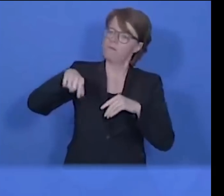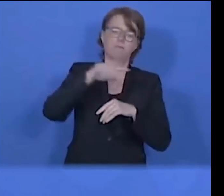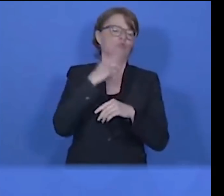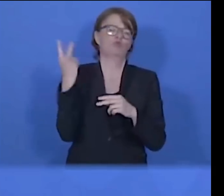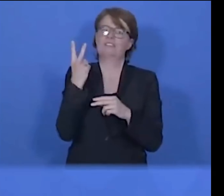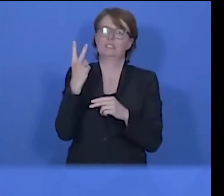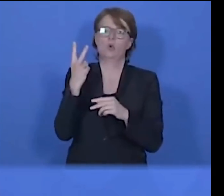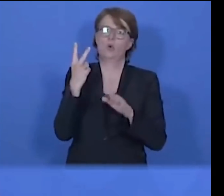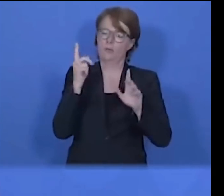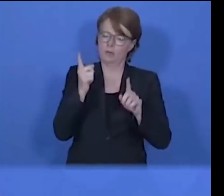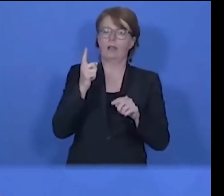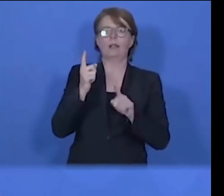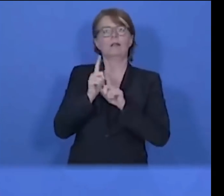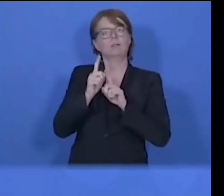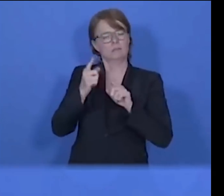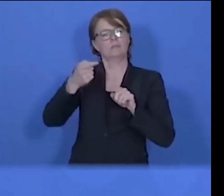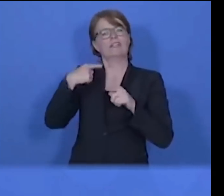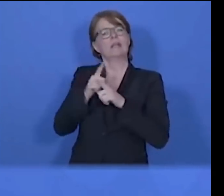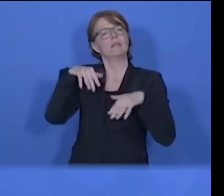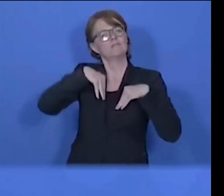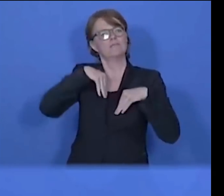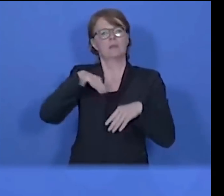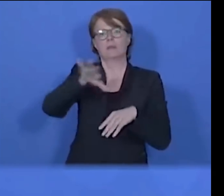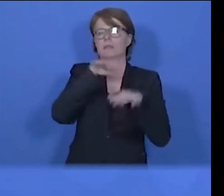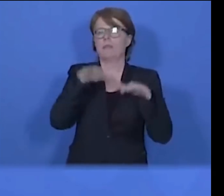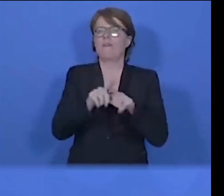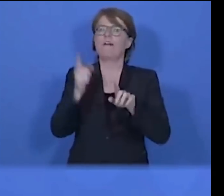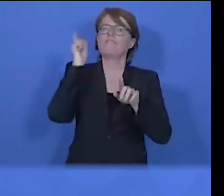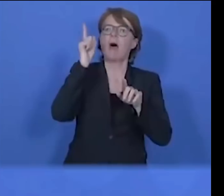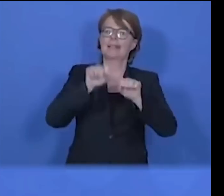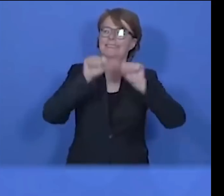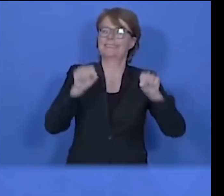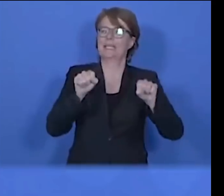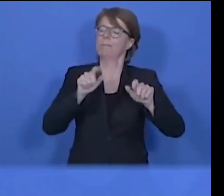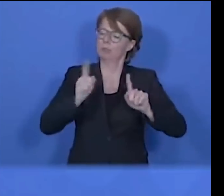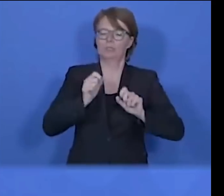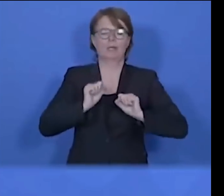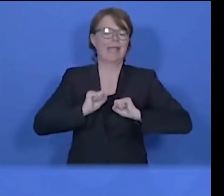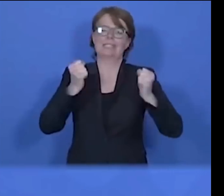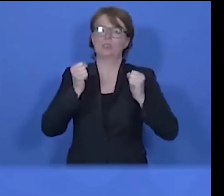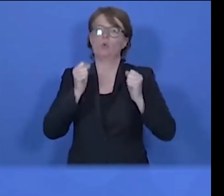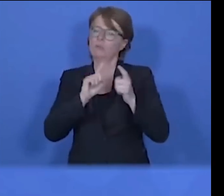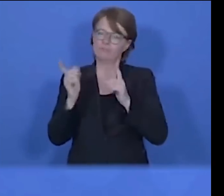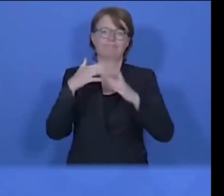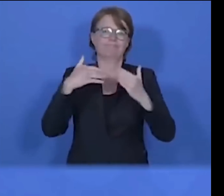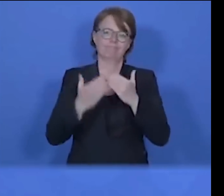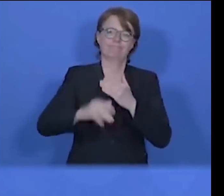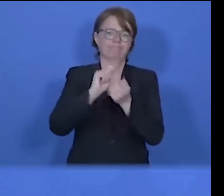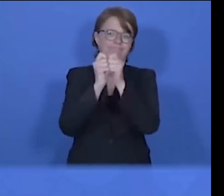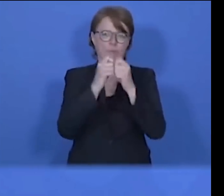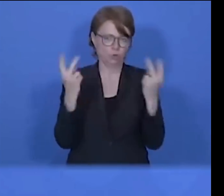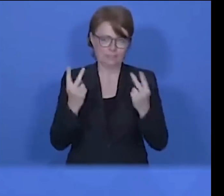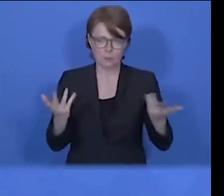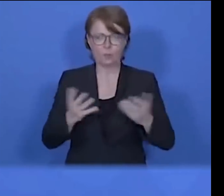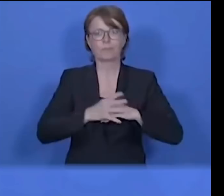sein, dass wir das frühzeitig bemerken, dass wir also ein Warnsystem haben und gegebenenfalls auch bereit, zu reagieren. Ich bin sehr dankbar,